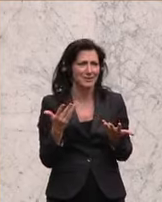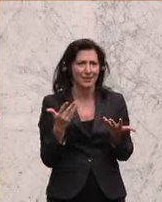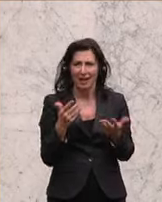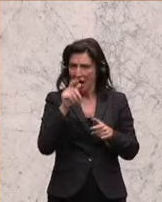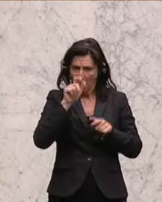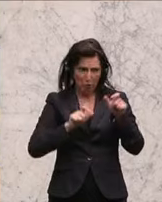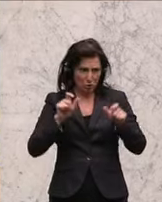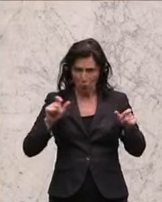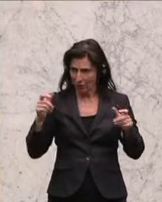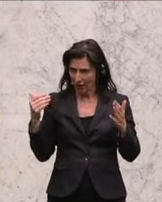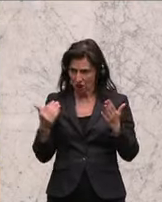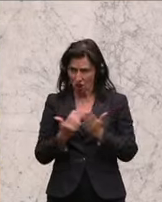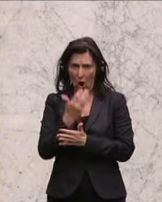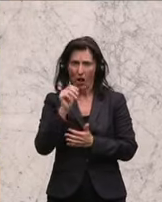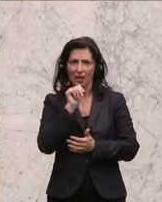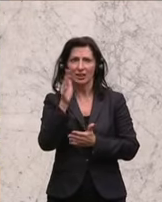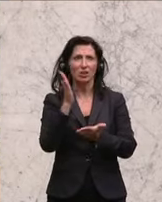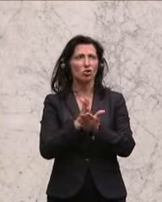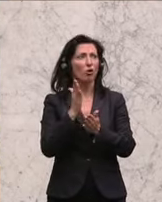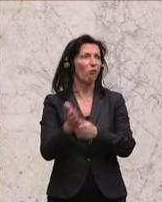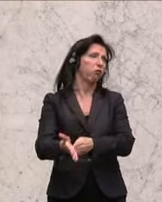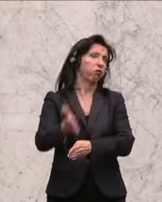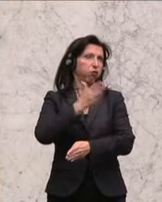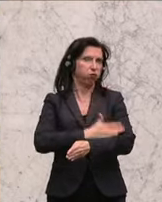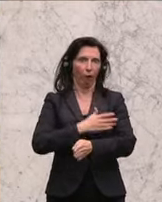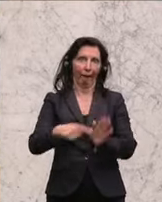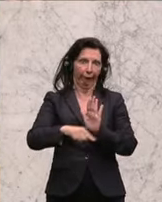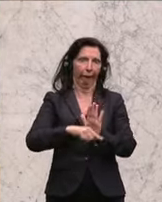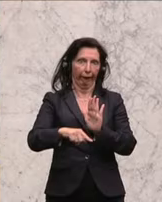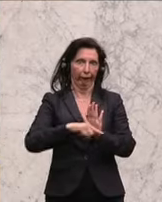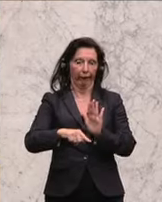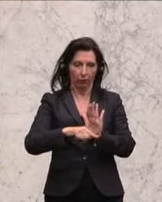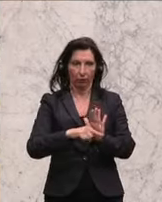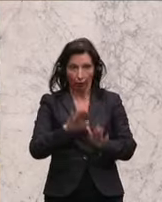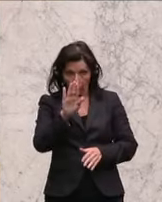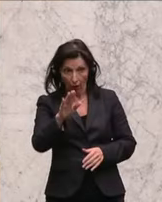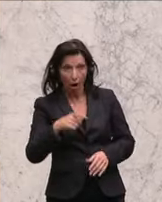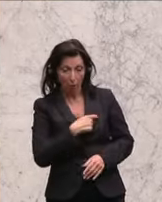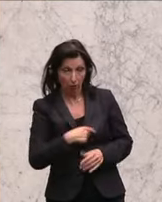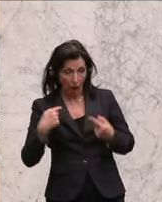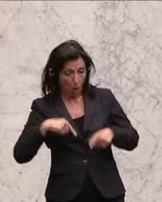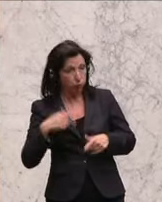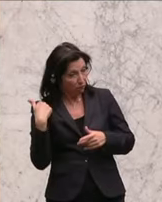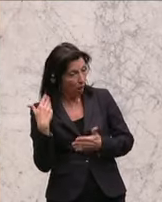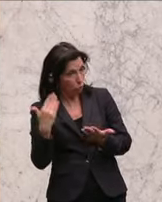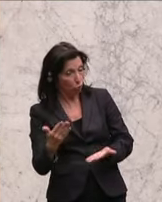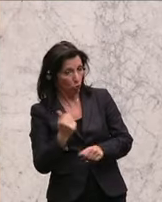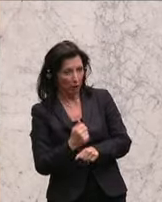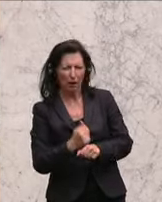der Regierung sind, nicht von vornherein herunter macht, wie das beispielsweise ihr Parteiobmann gemacht hat. Das sind